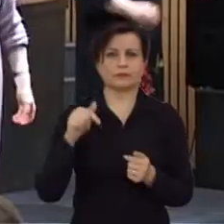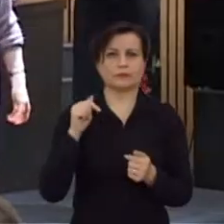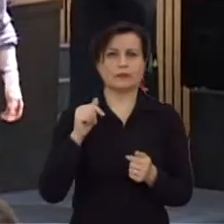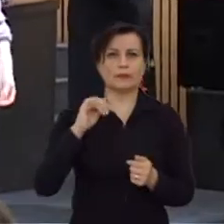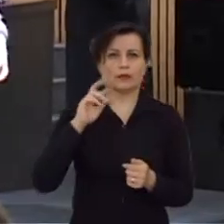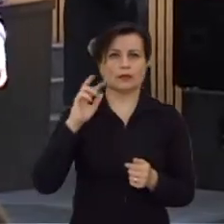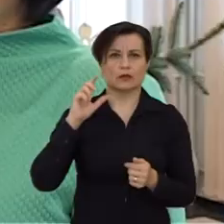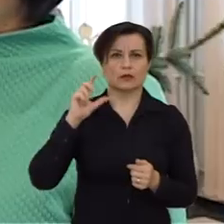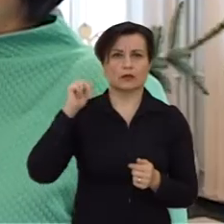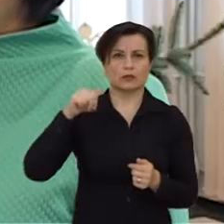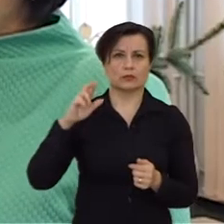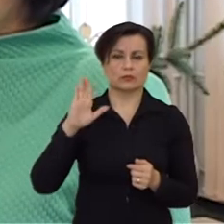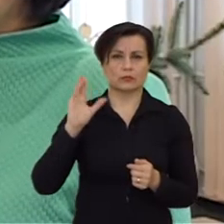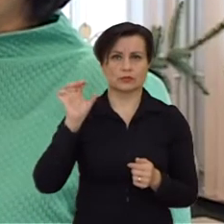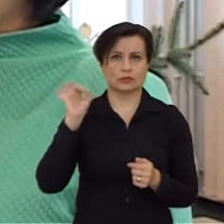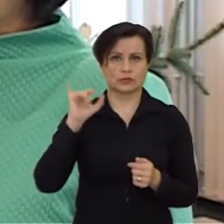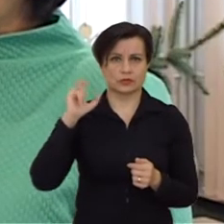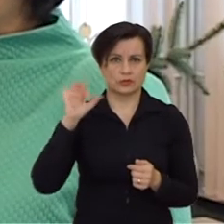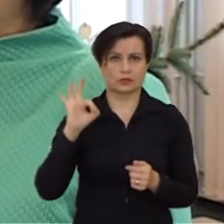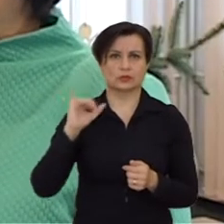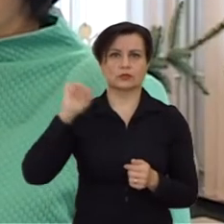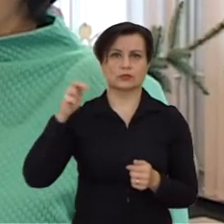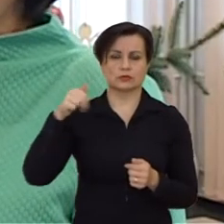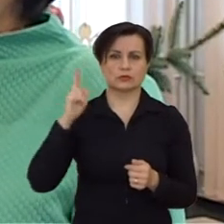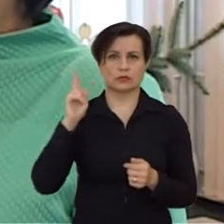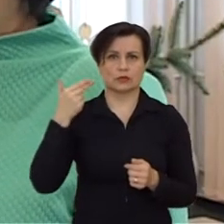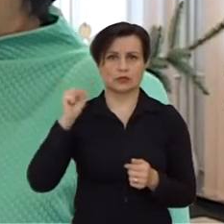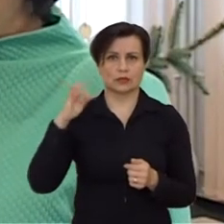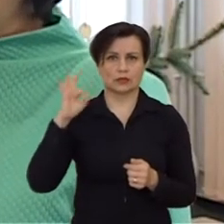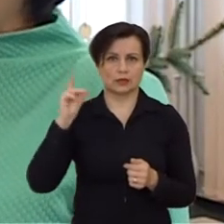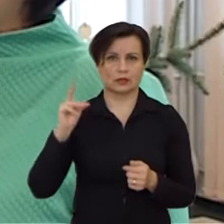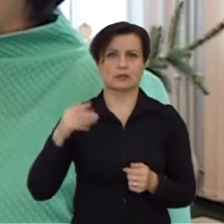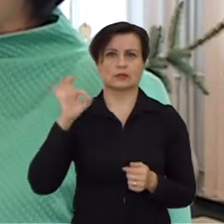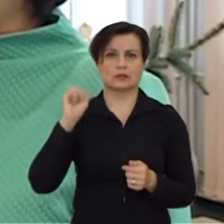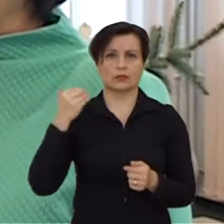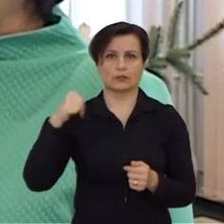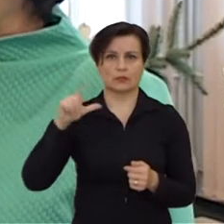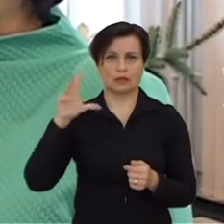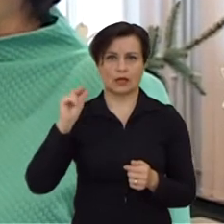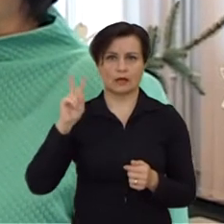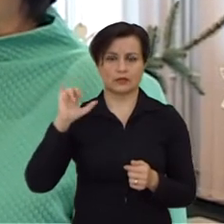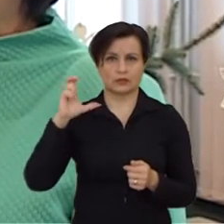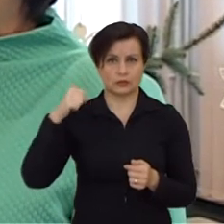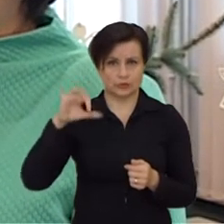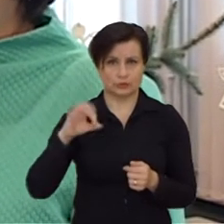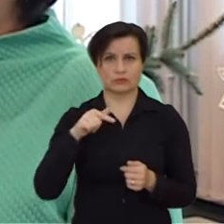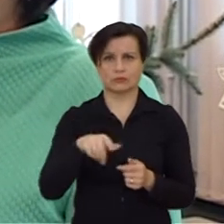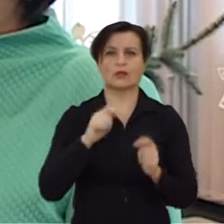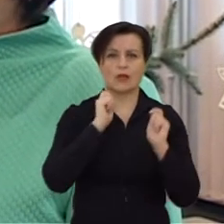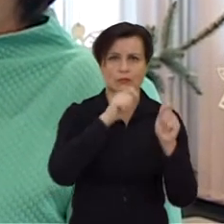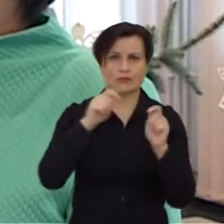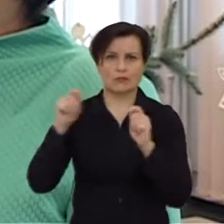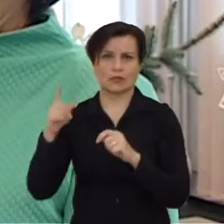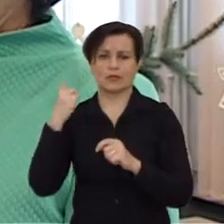Rutenis Urpšys, Karolina Juknaitė ir Martynas Samaliavičius. Tai šiam mokiniam dar bus įstikti papildomi Daumantų pagardų